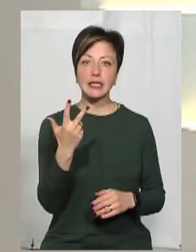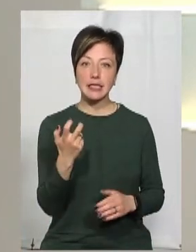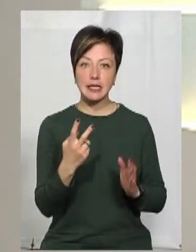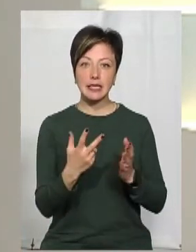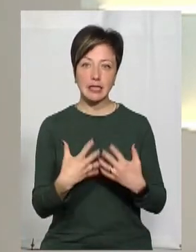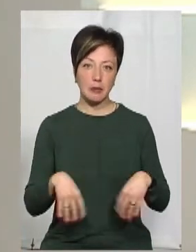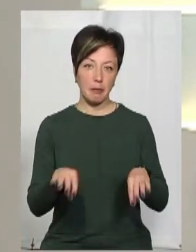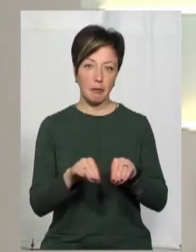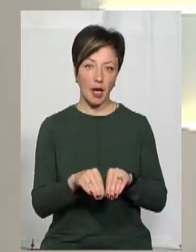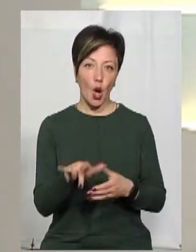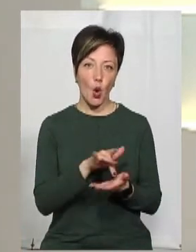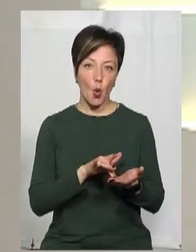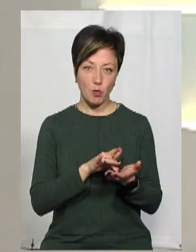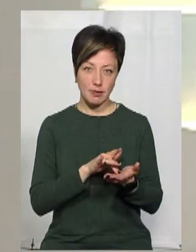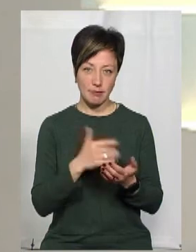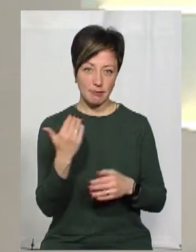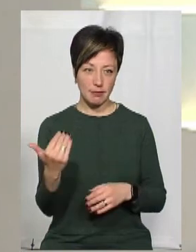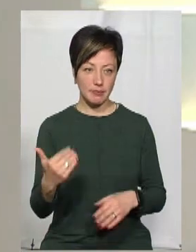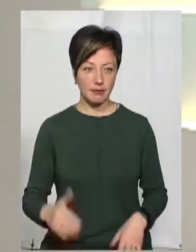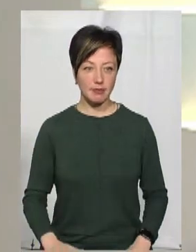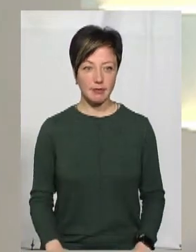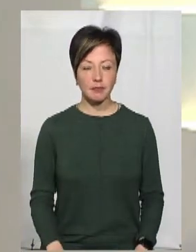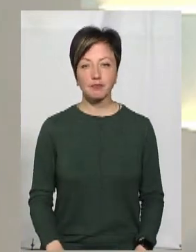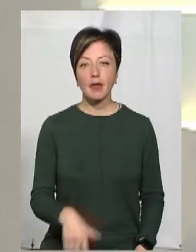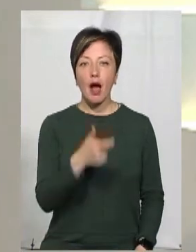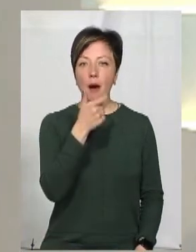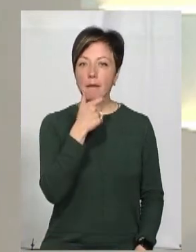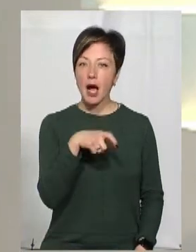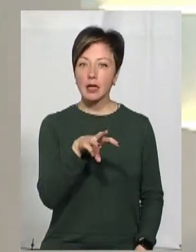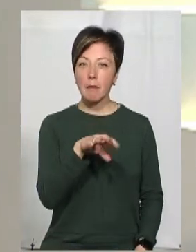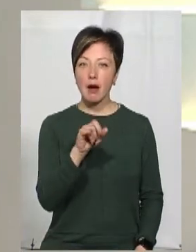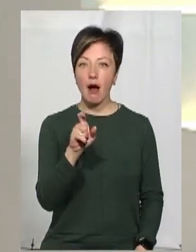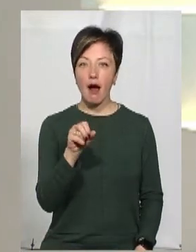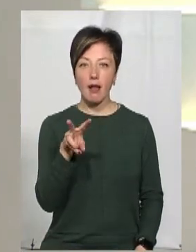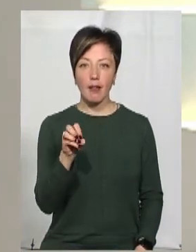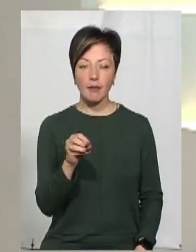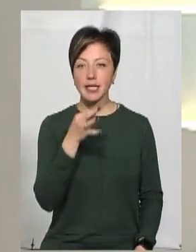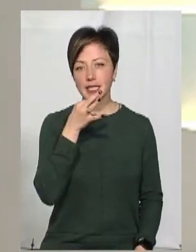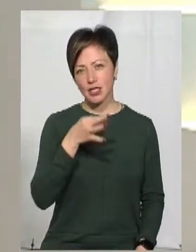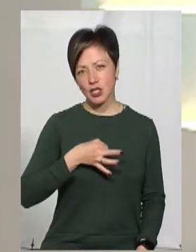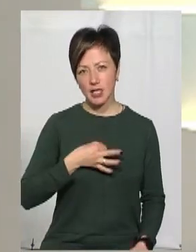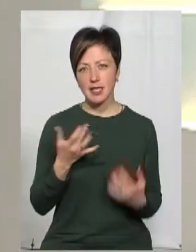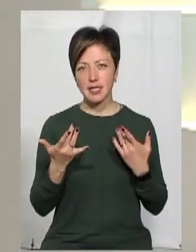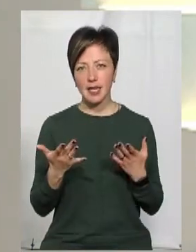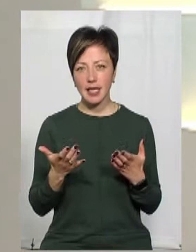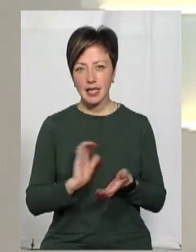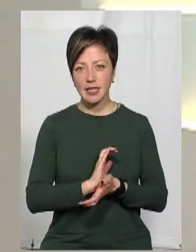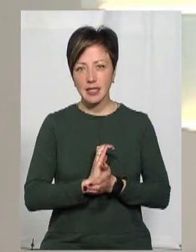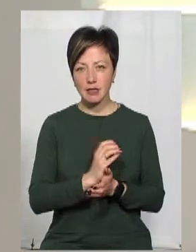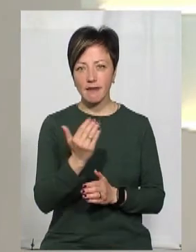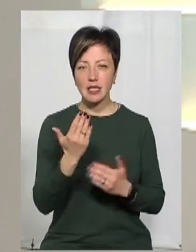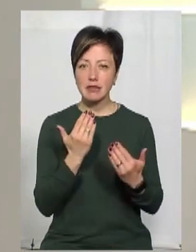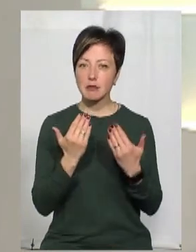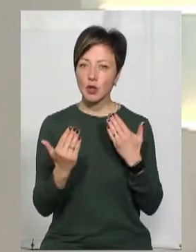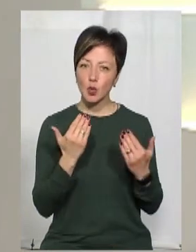сімей, ромських сімей. Пане Михайле, скажіть, наскільки тісно ви